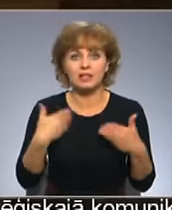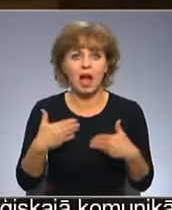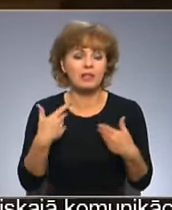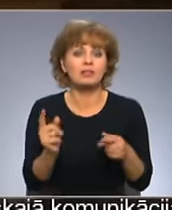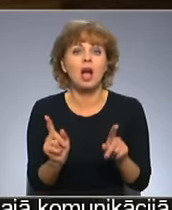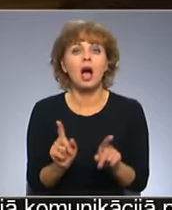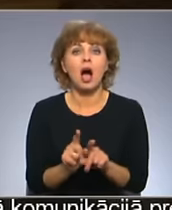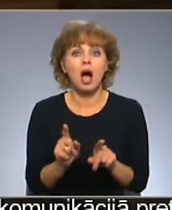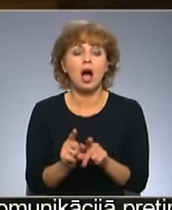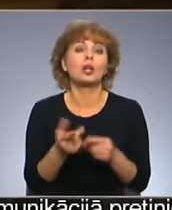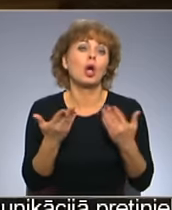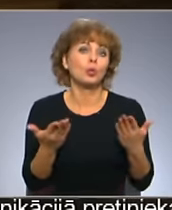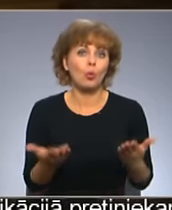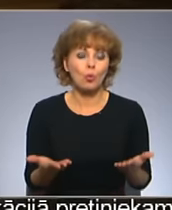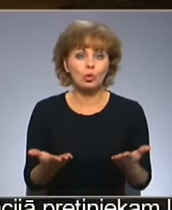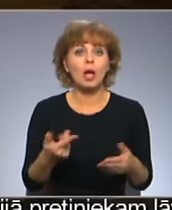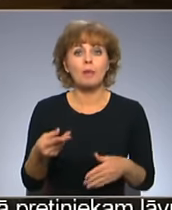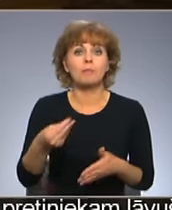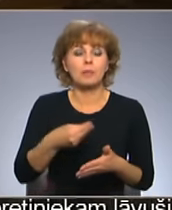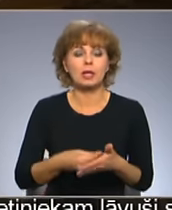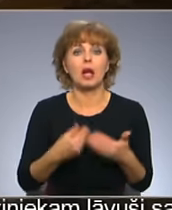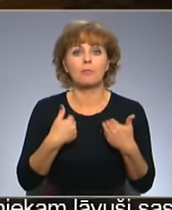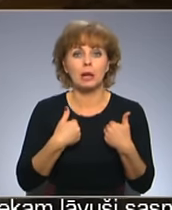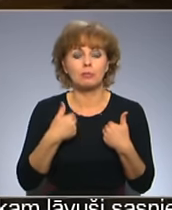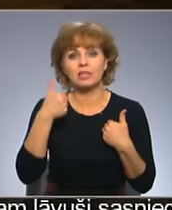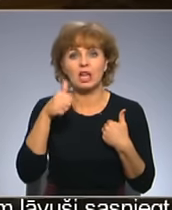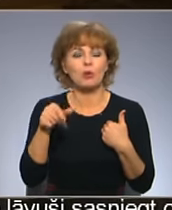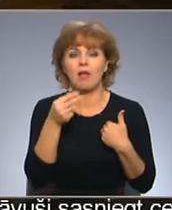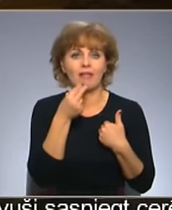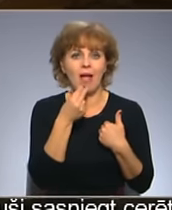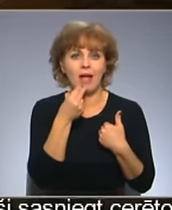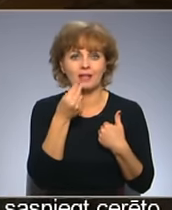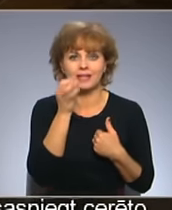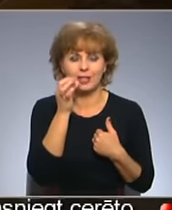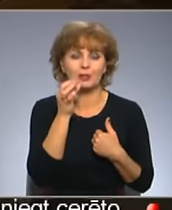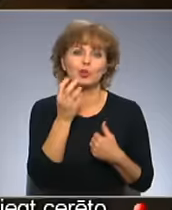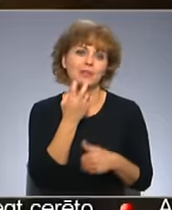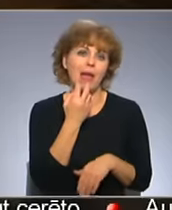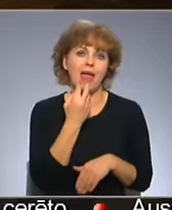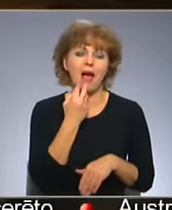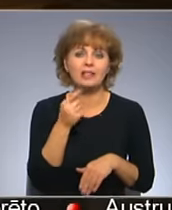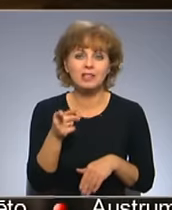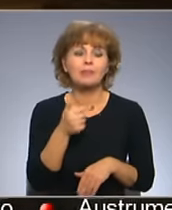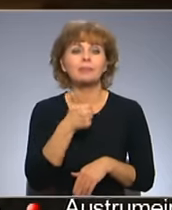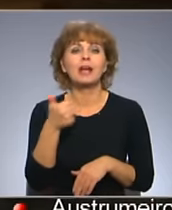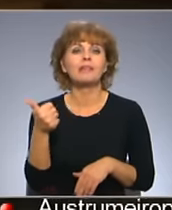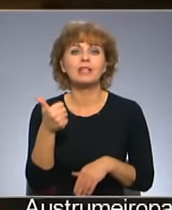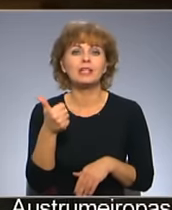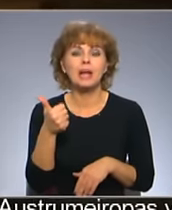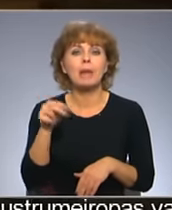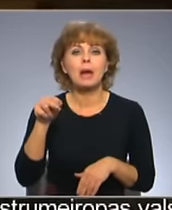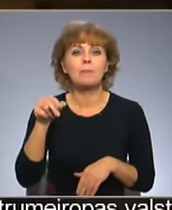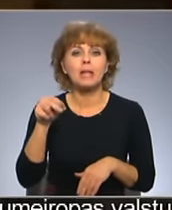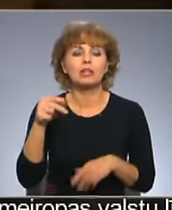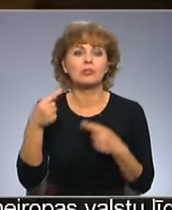pirka pie mums zīriņus. Igauņi nēda zīriņus. Viņiem ir tie kama milti,